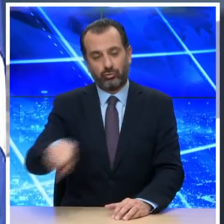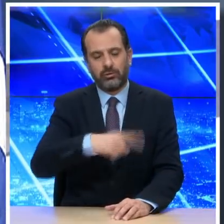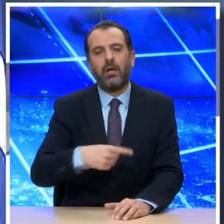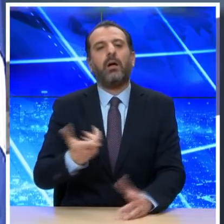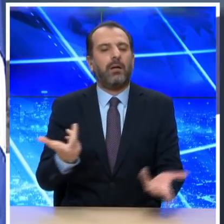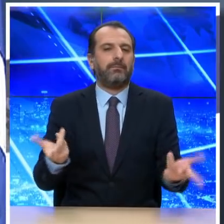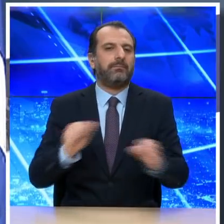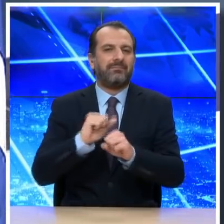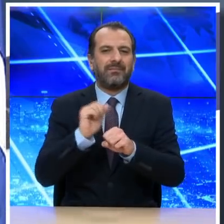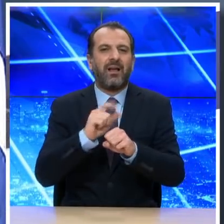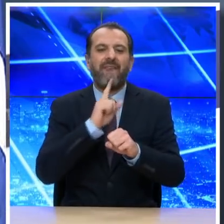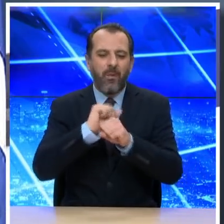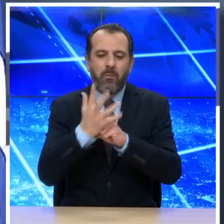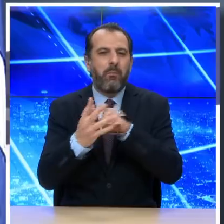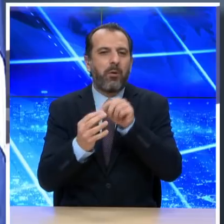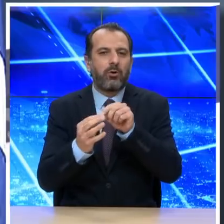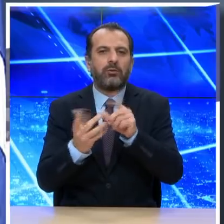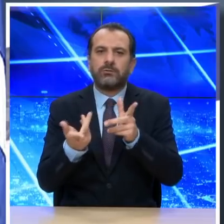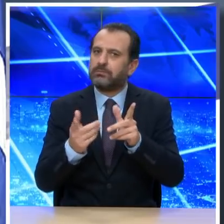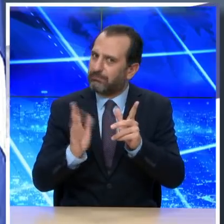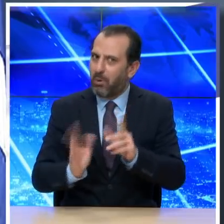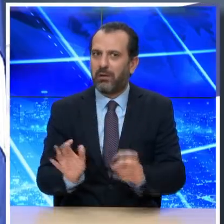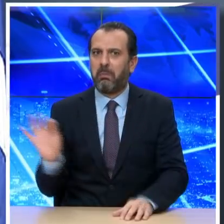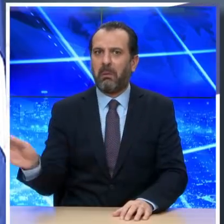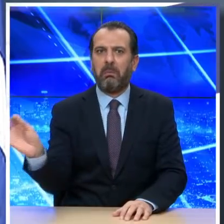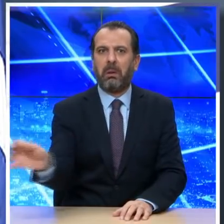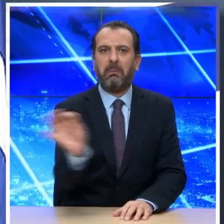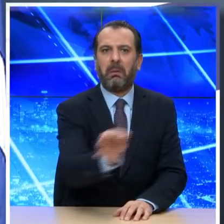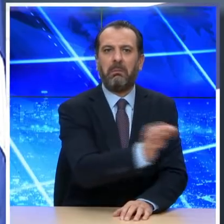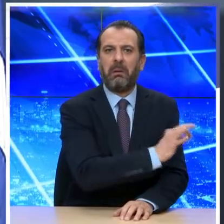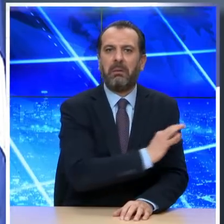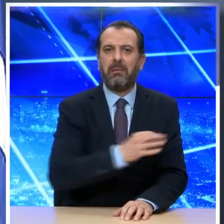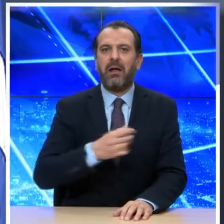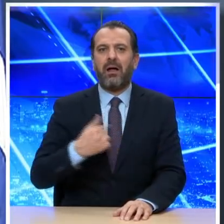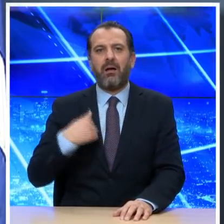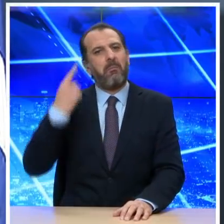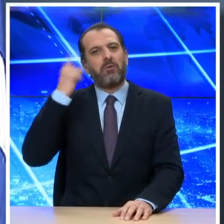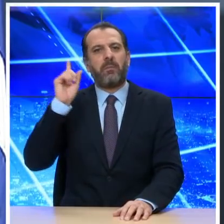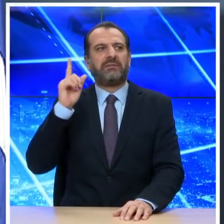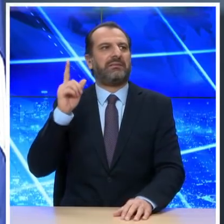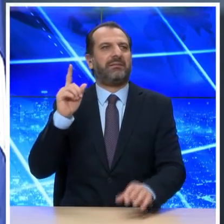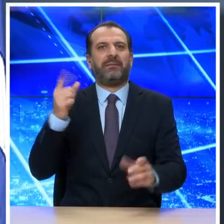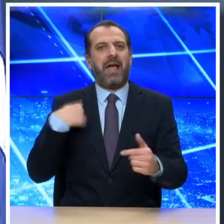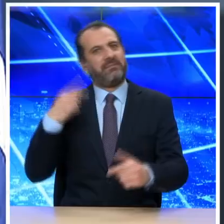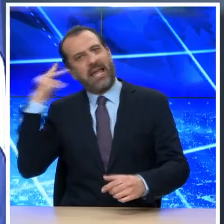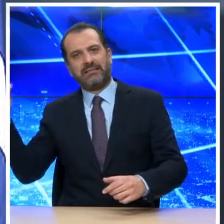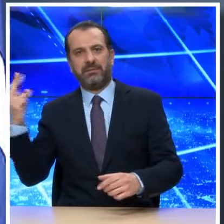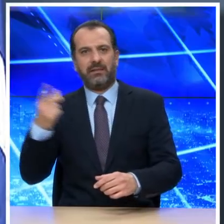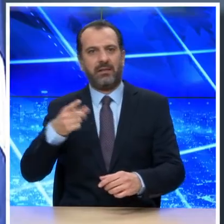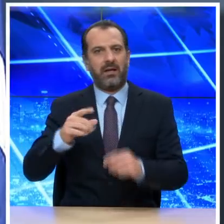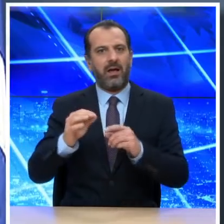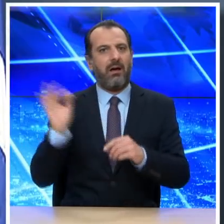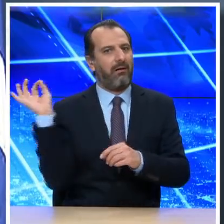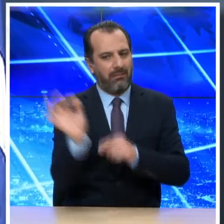αποδείξει ότι είναι πολύ πιο πονηρός από εμάς και παραμονεύει κάθε στιγμή χαλάρωσης ή αφαιρημάδας μας. Ο